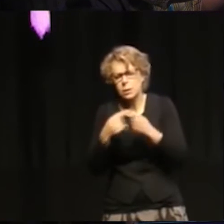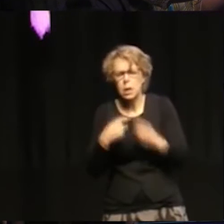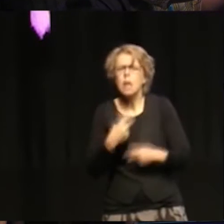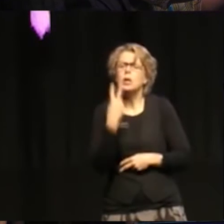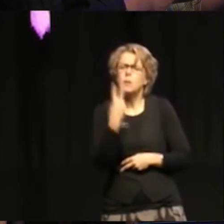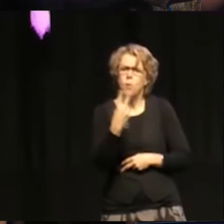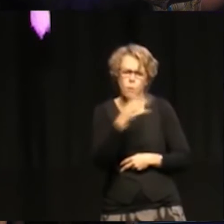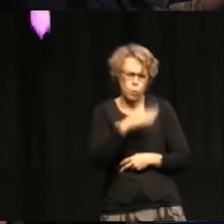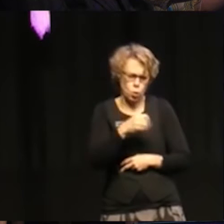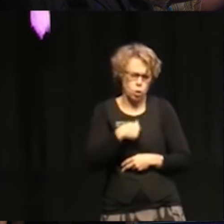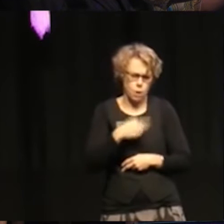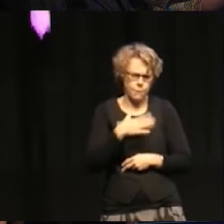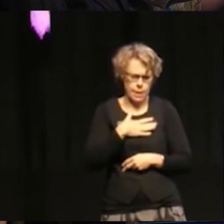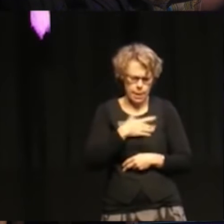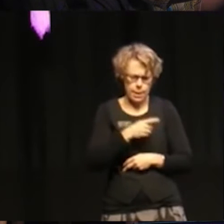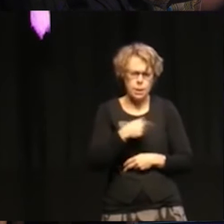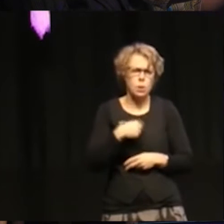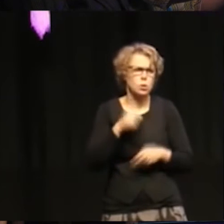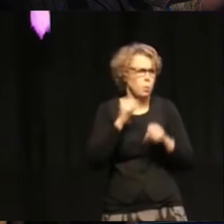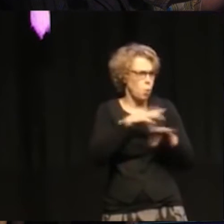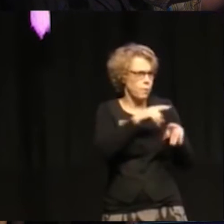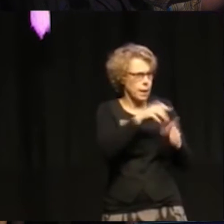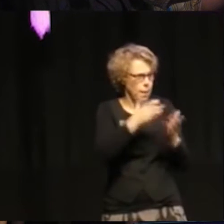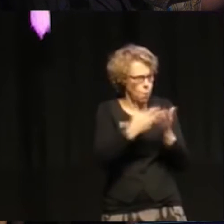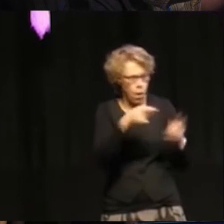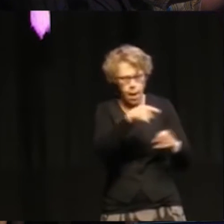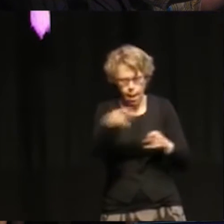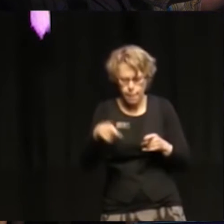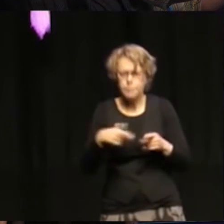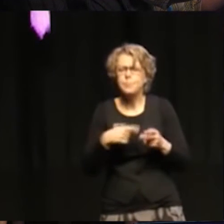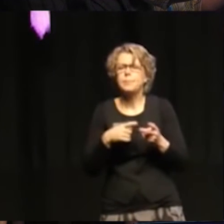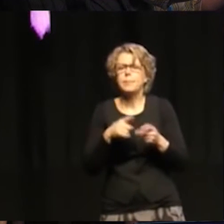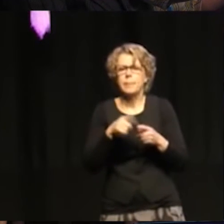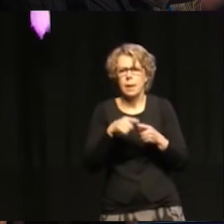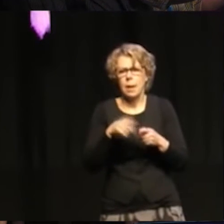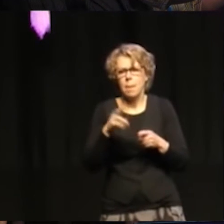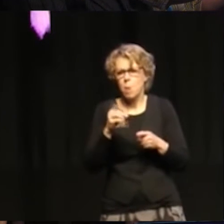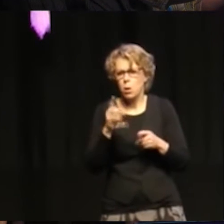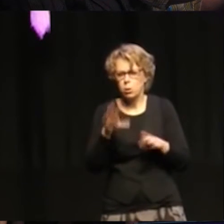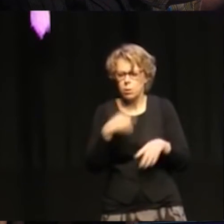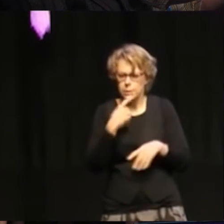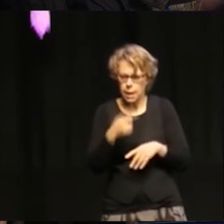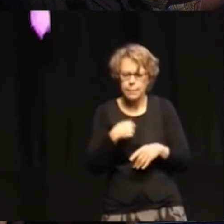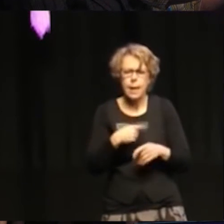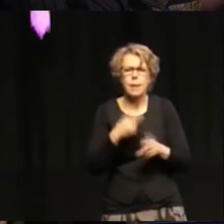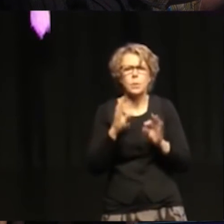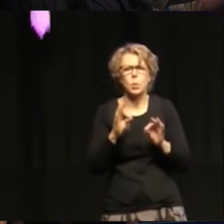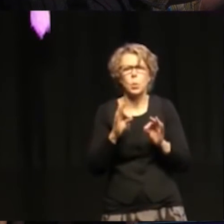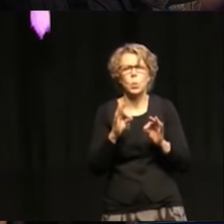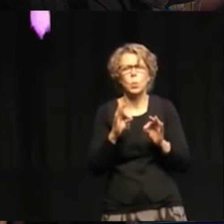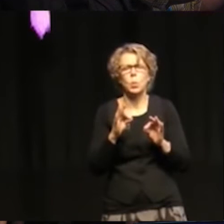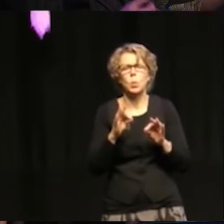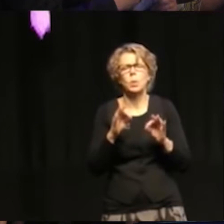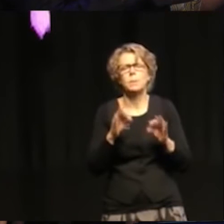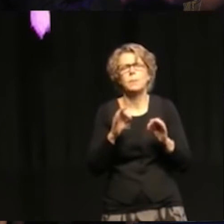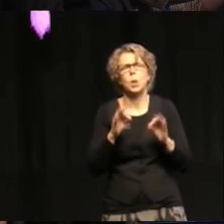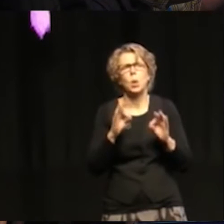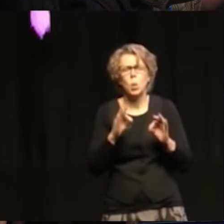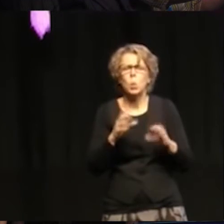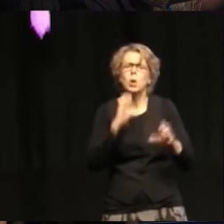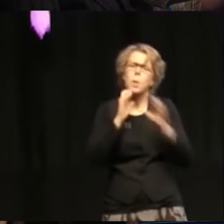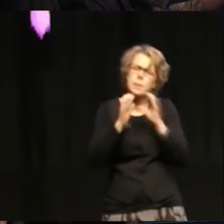framför allt vill ställa frågor som också berör många här. Det är ju det som Malin var inne på lite tidigare. är alltså det här hur man hur man